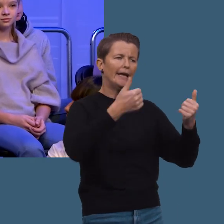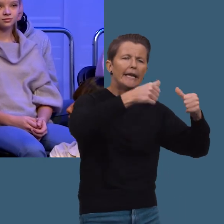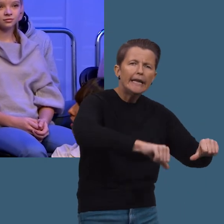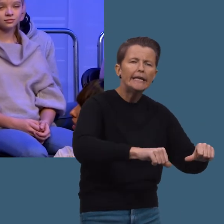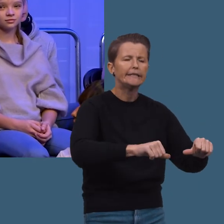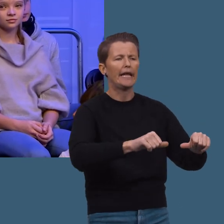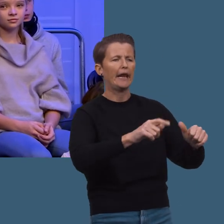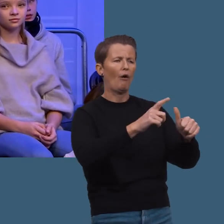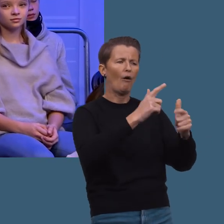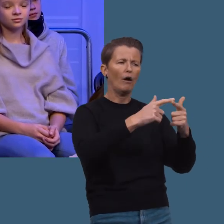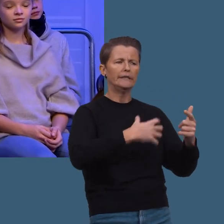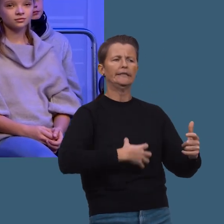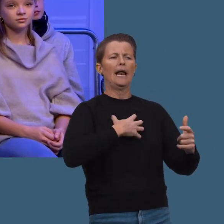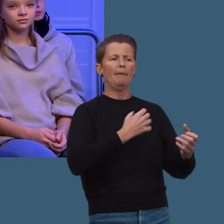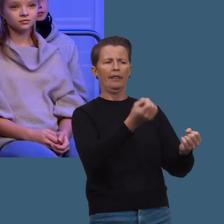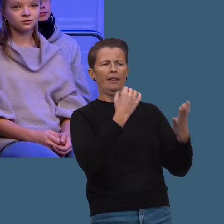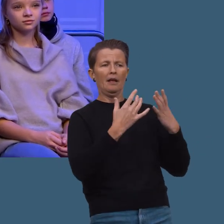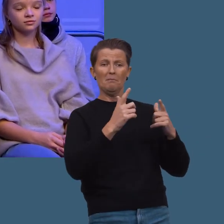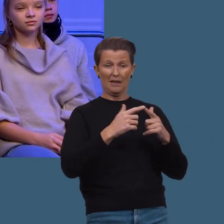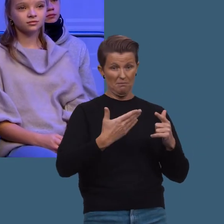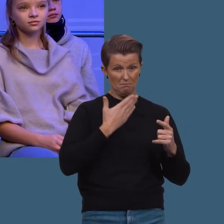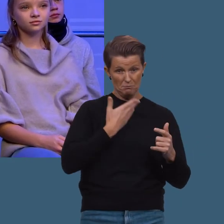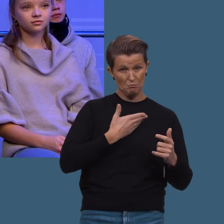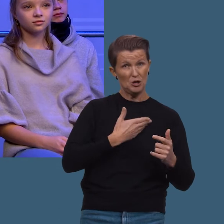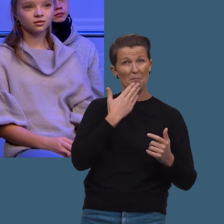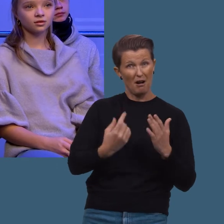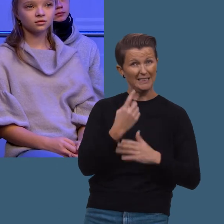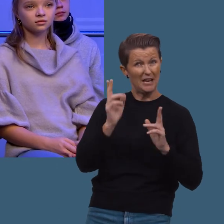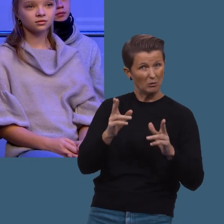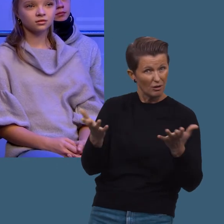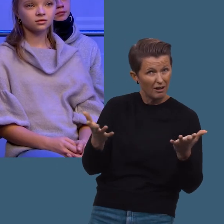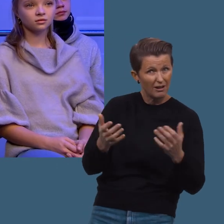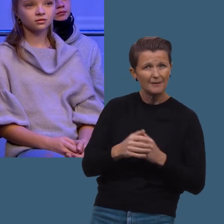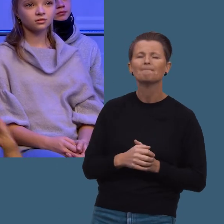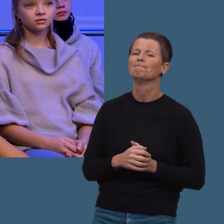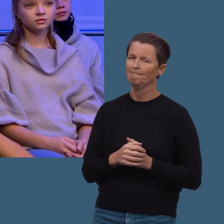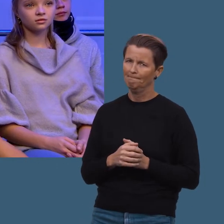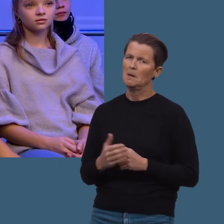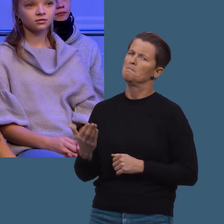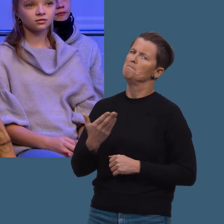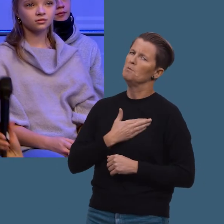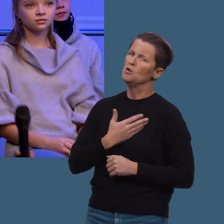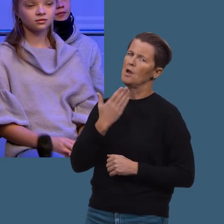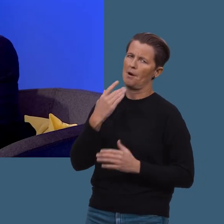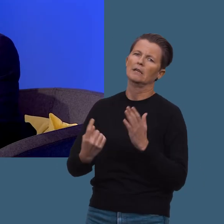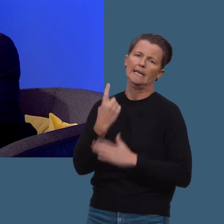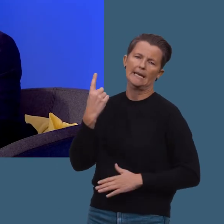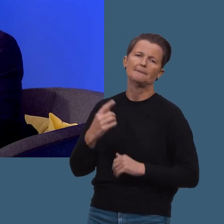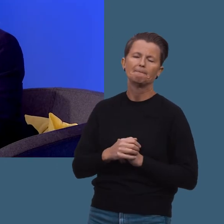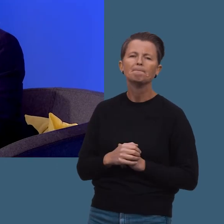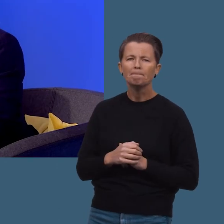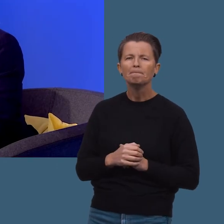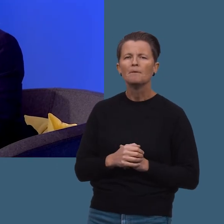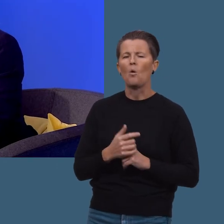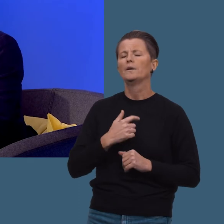om kriser og ting som kan virke veldig skremmende. Men det må jo være mye bra som skjer også. Det er absolutt mye bra som skjer.